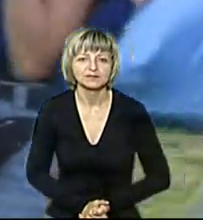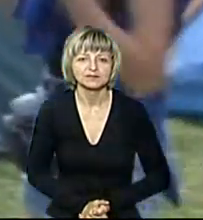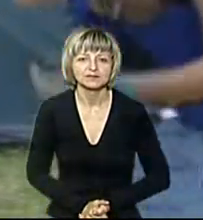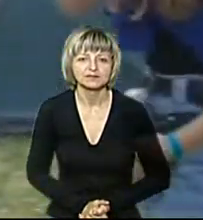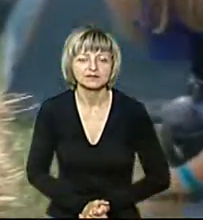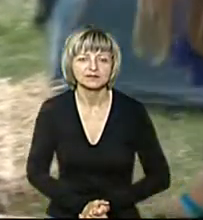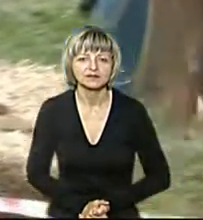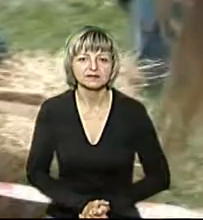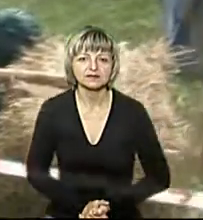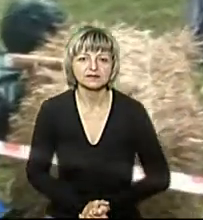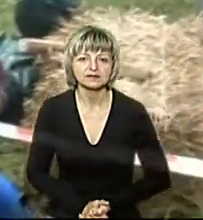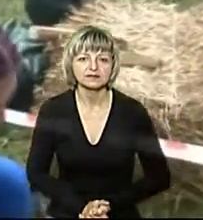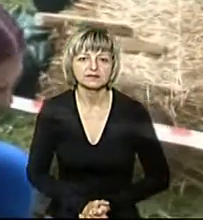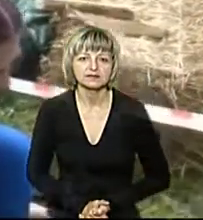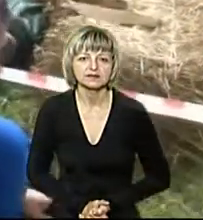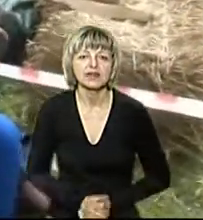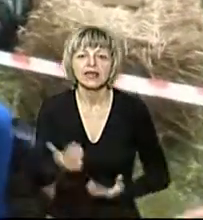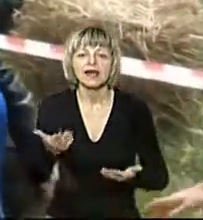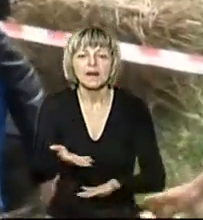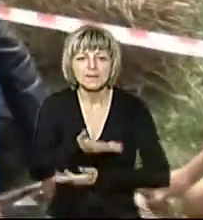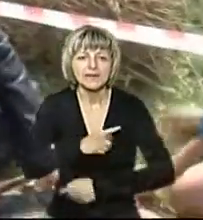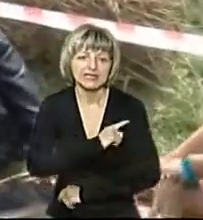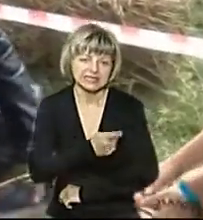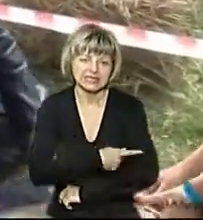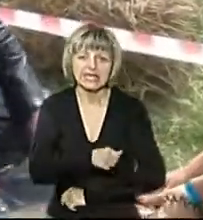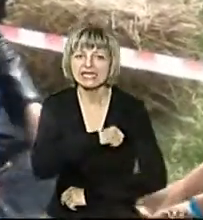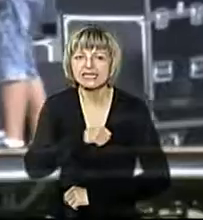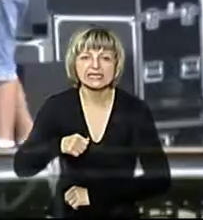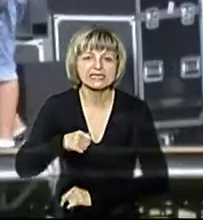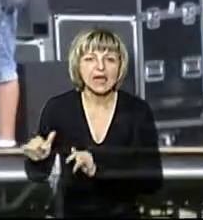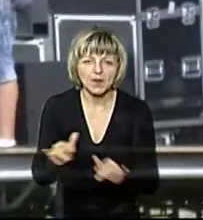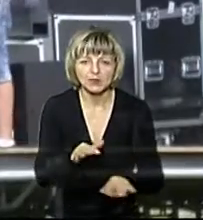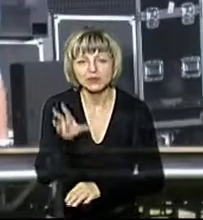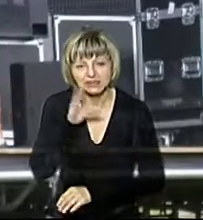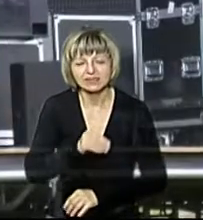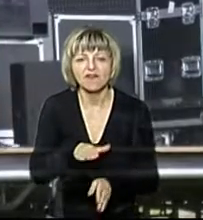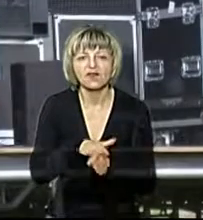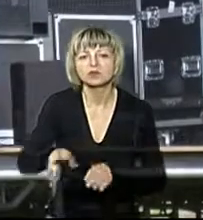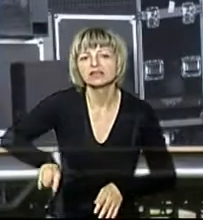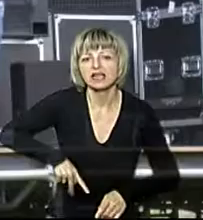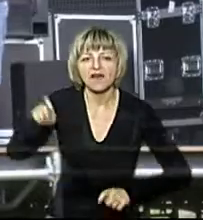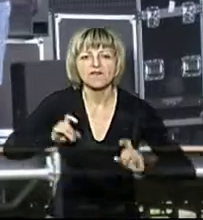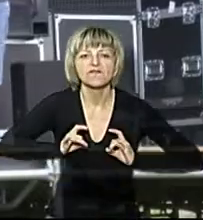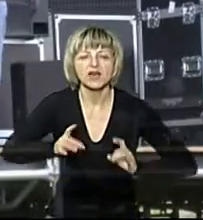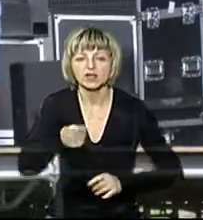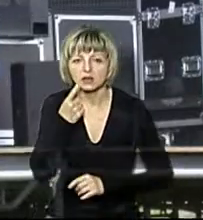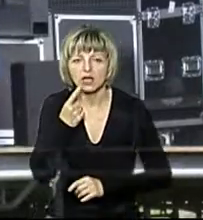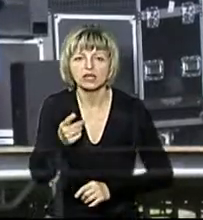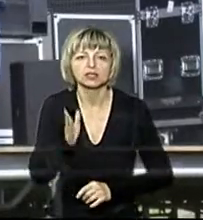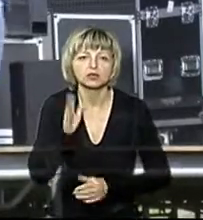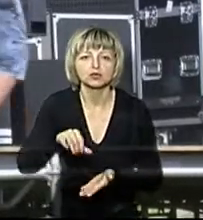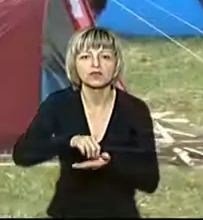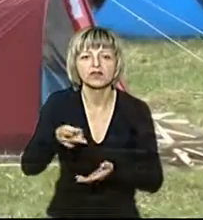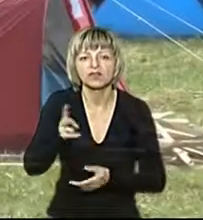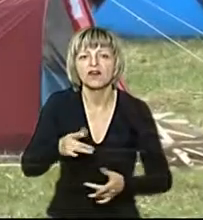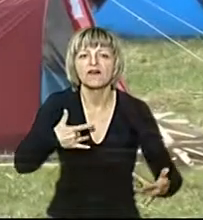це зможемо. Виконавша директорка фесту каже, нині виступатимуть два